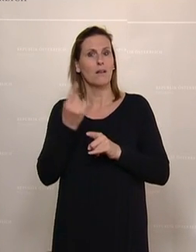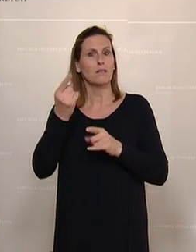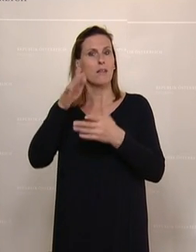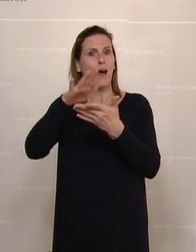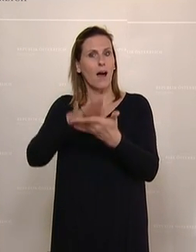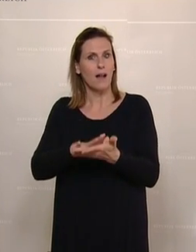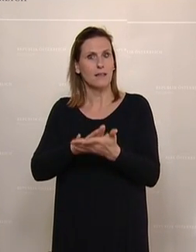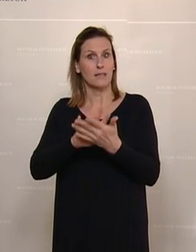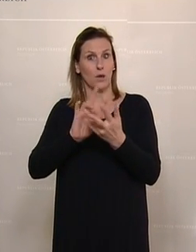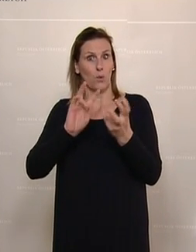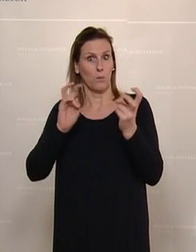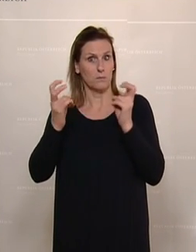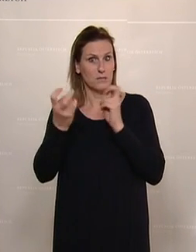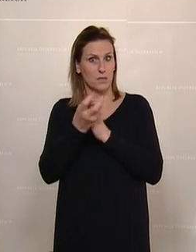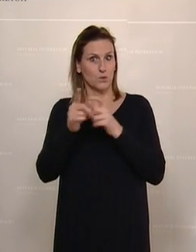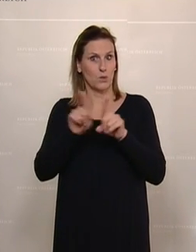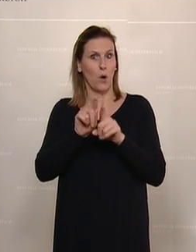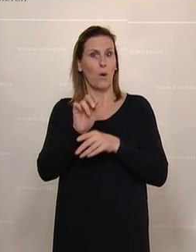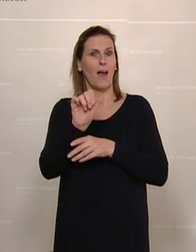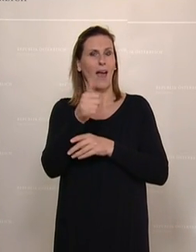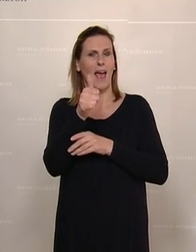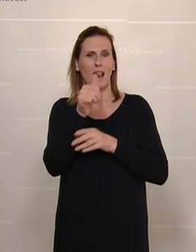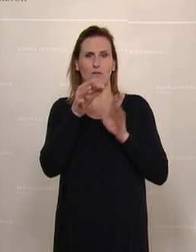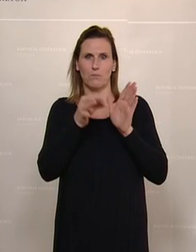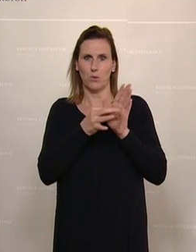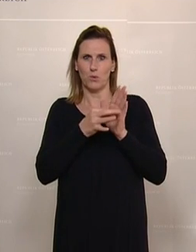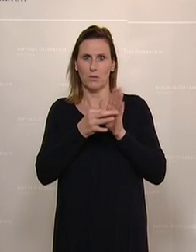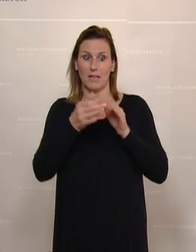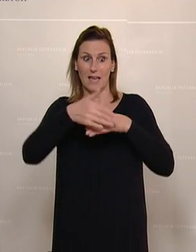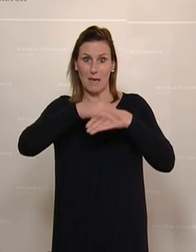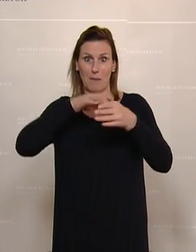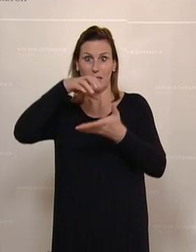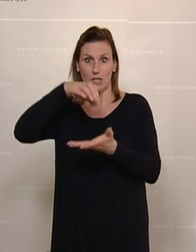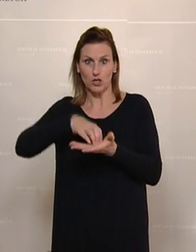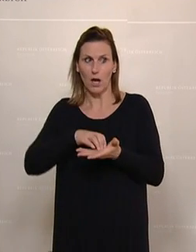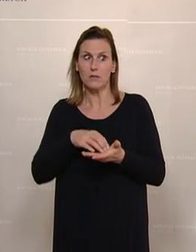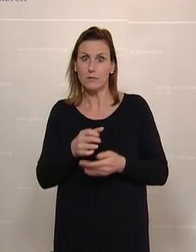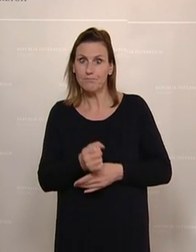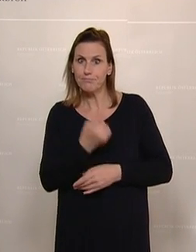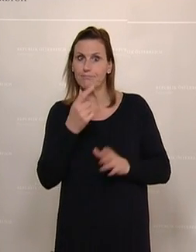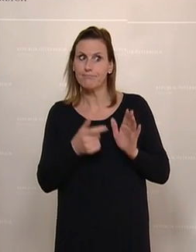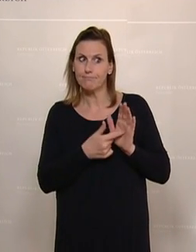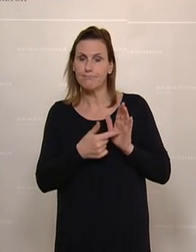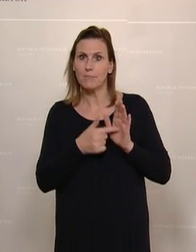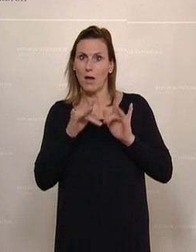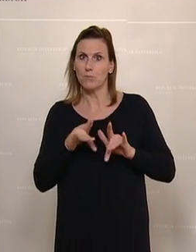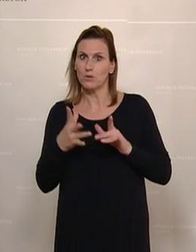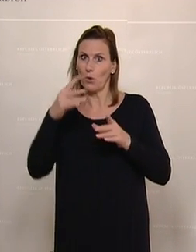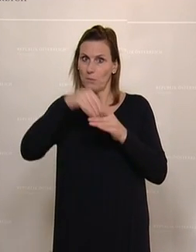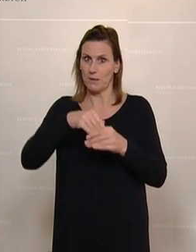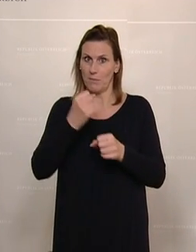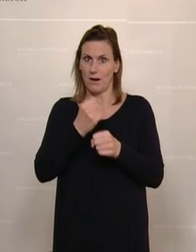Zielsetzung, auch im Ziel 11, ist genau, also die Gemeinden und Städte sind hier besonders angesprochen worden.